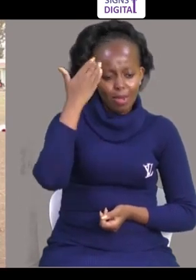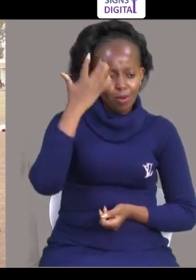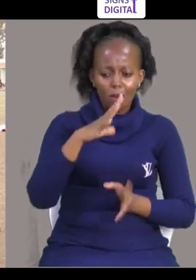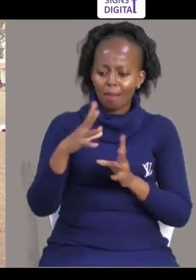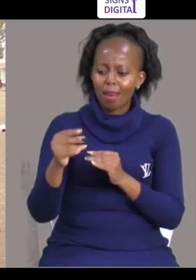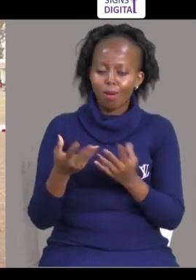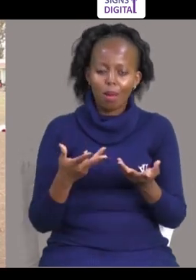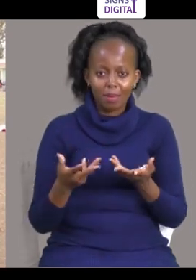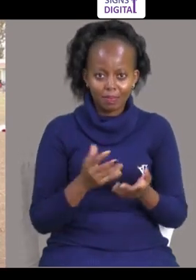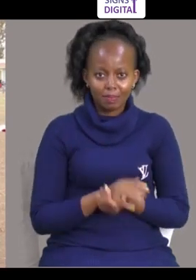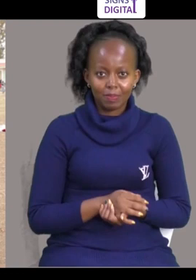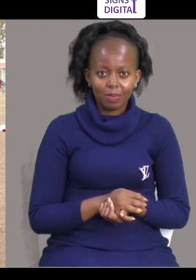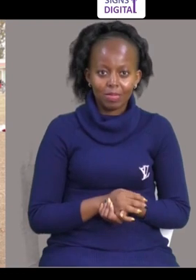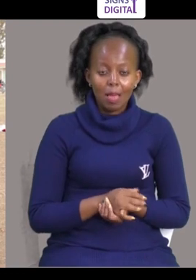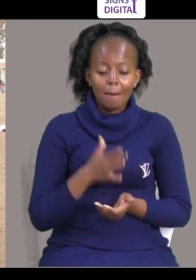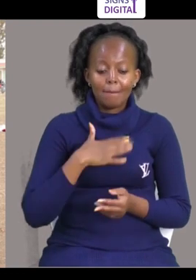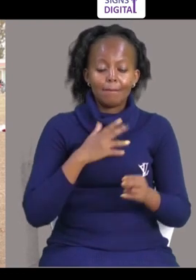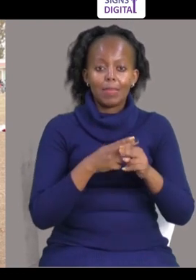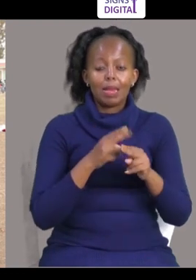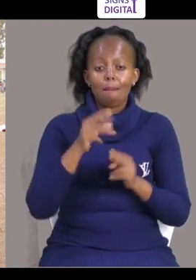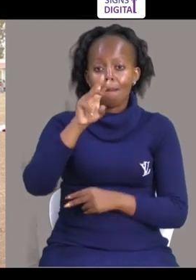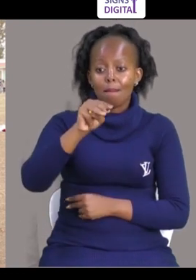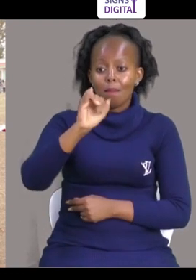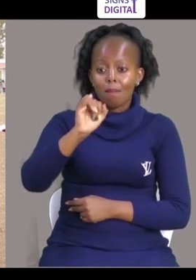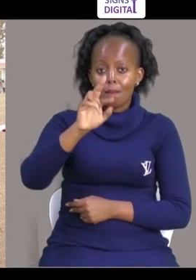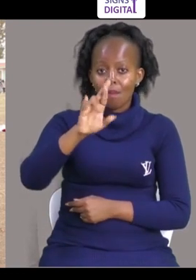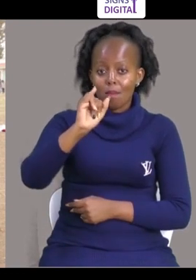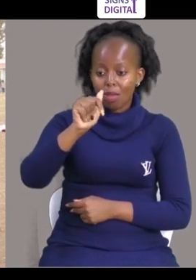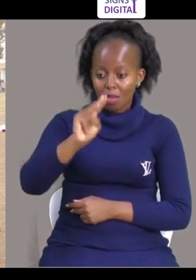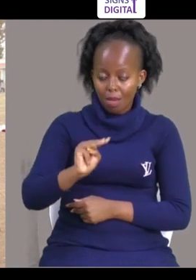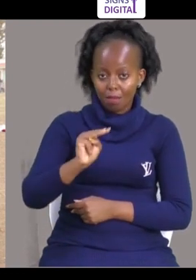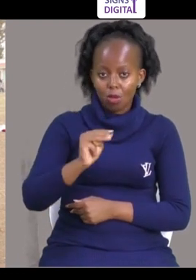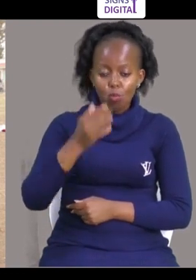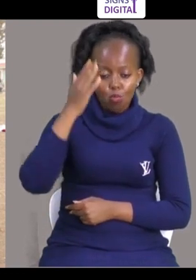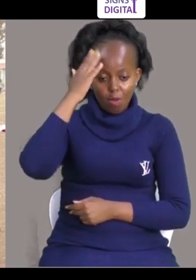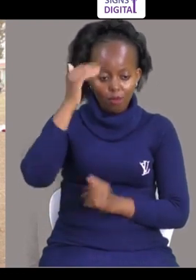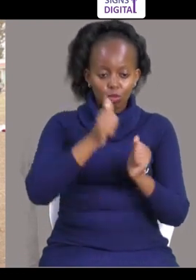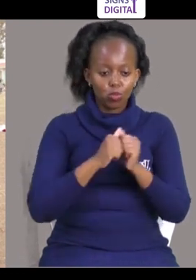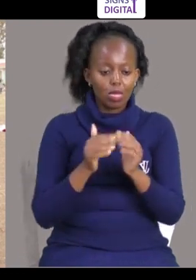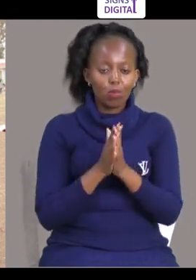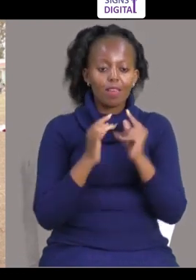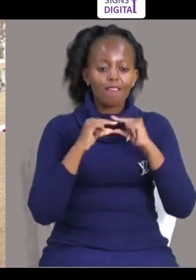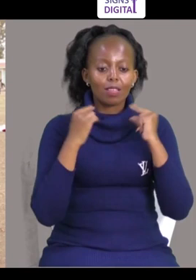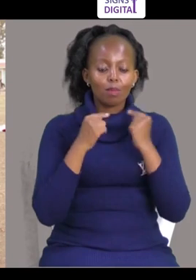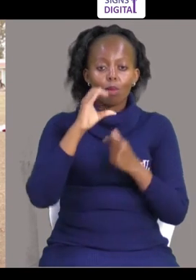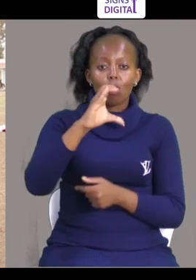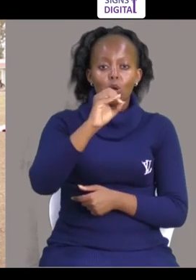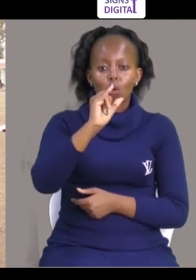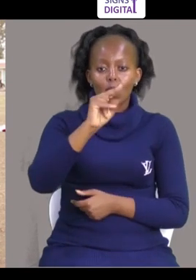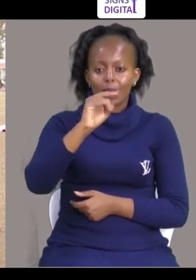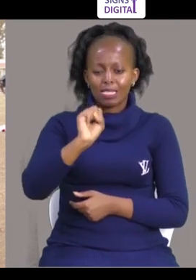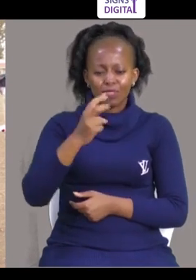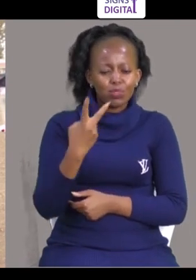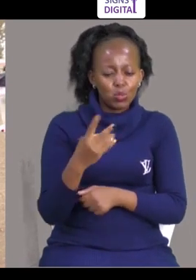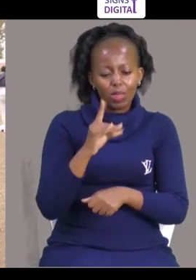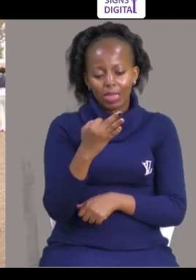Tukona wengine wawili Fiji wameenda wapi? Mimi kwa jina na iso Miriam Mutuma. Tumejuana na